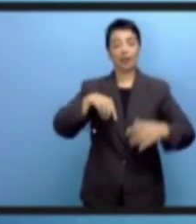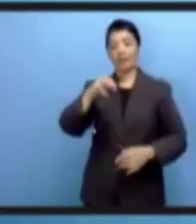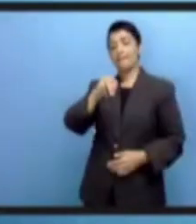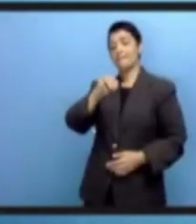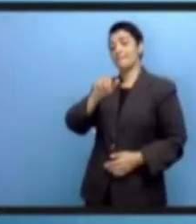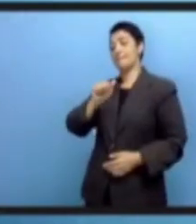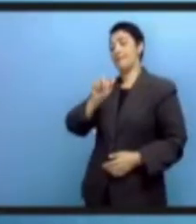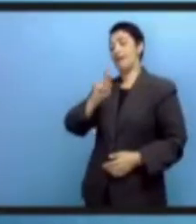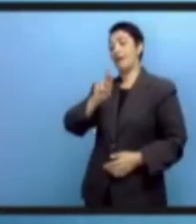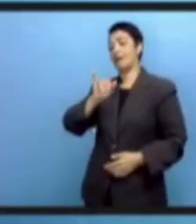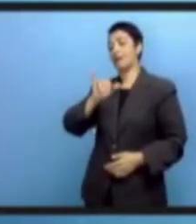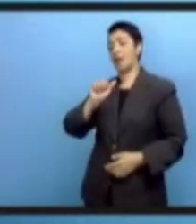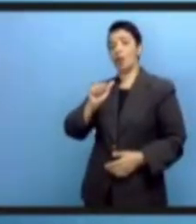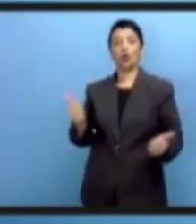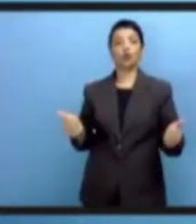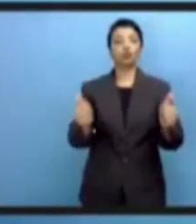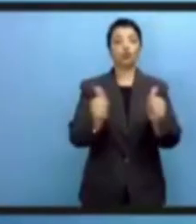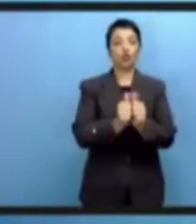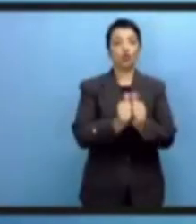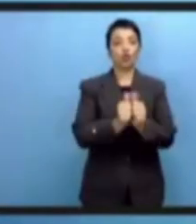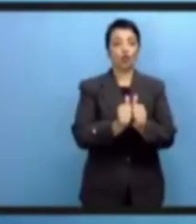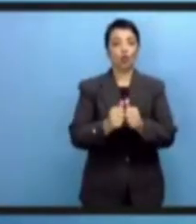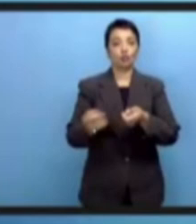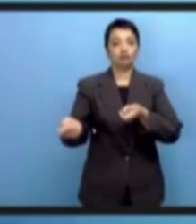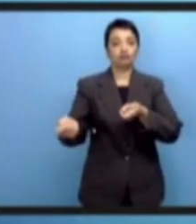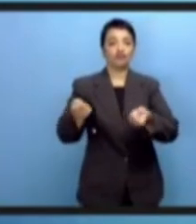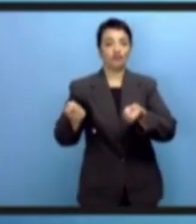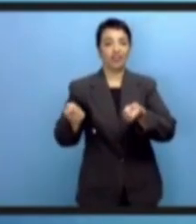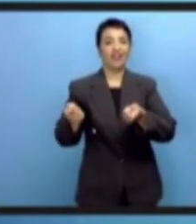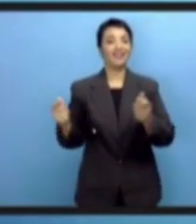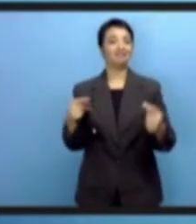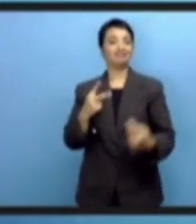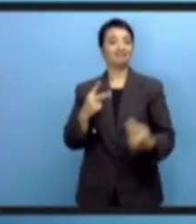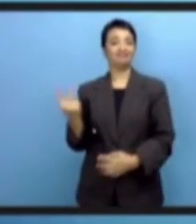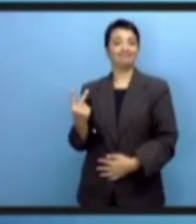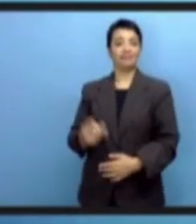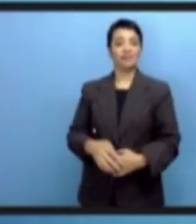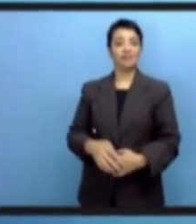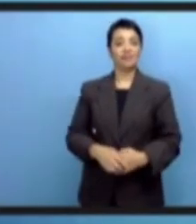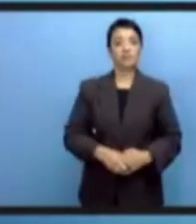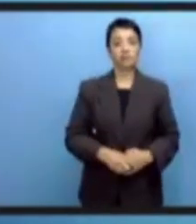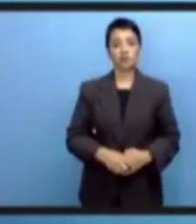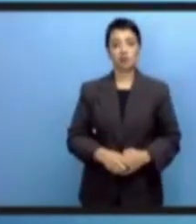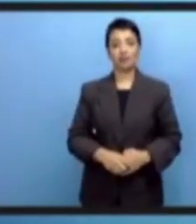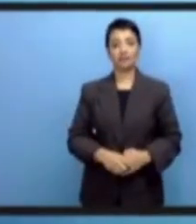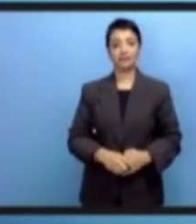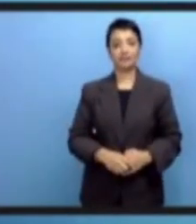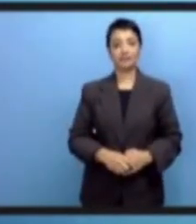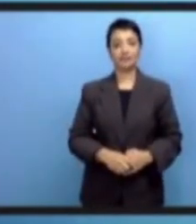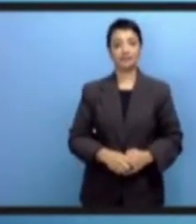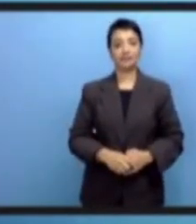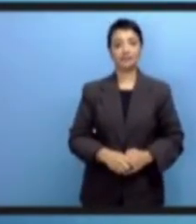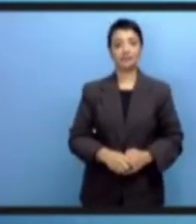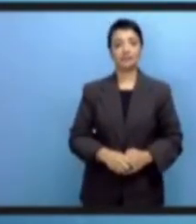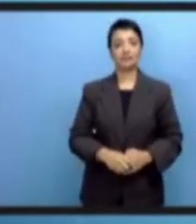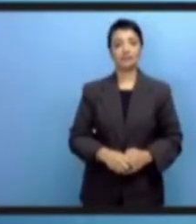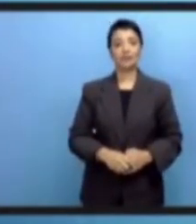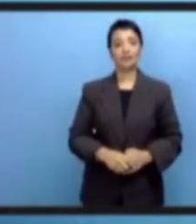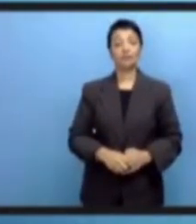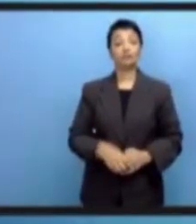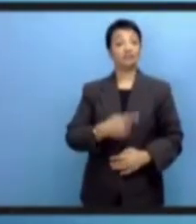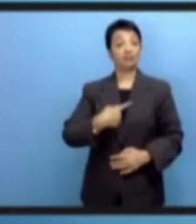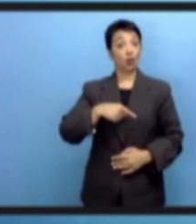вновь созданного руководства IIGF, группы, членом которой